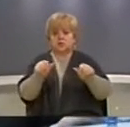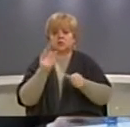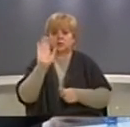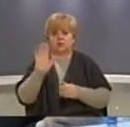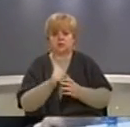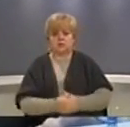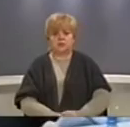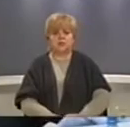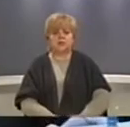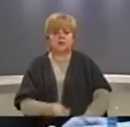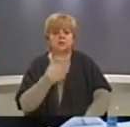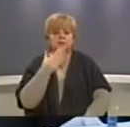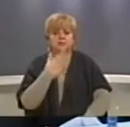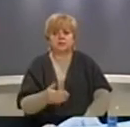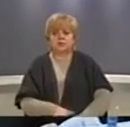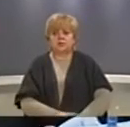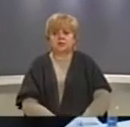ata i posedojnë. Falemderit.